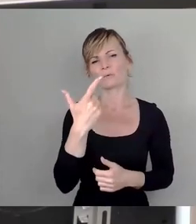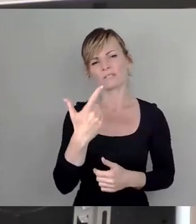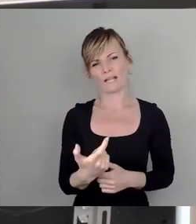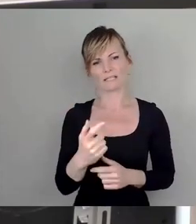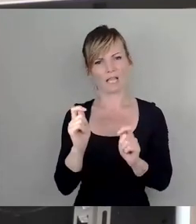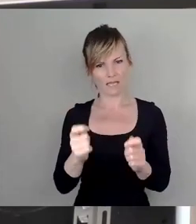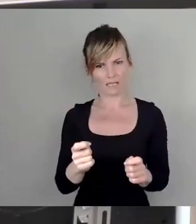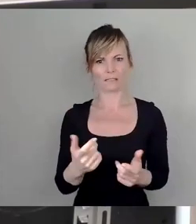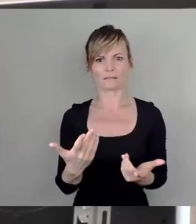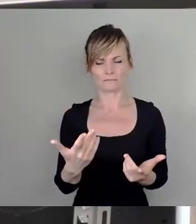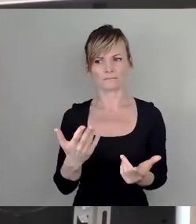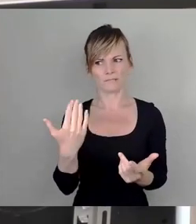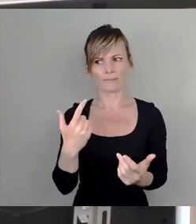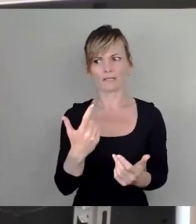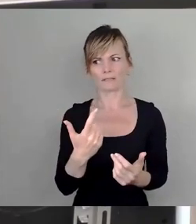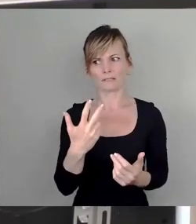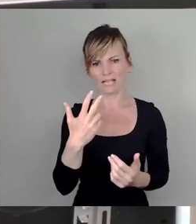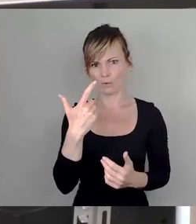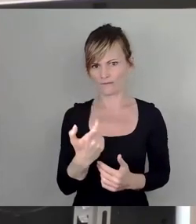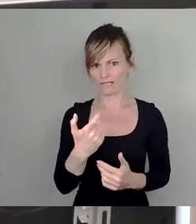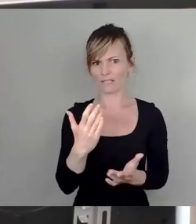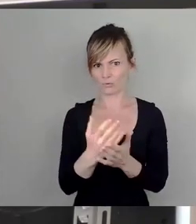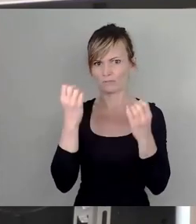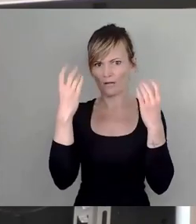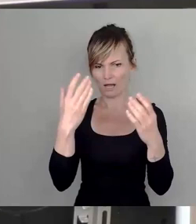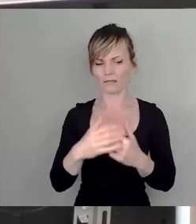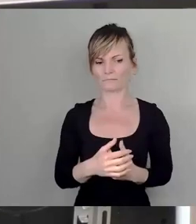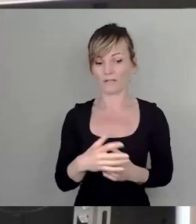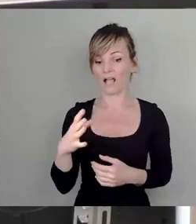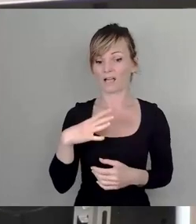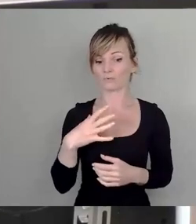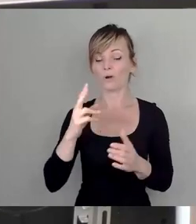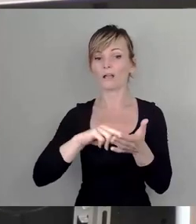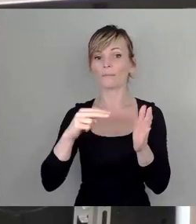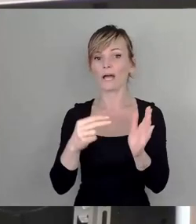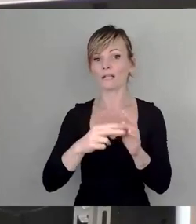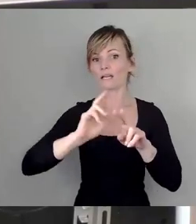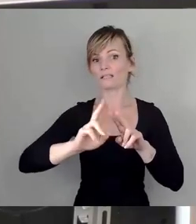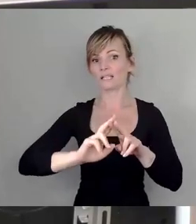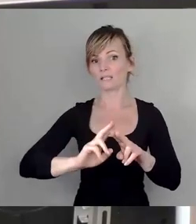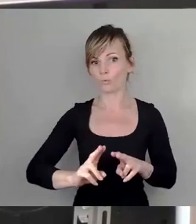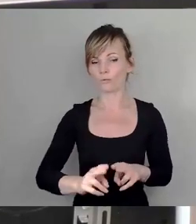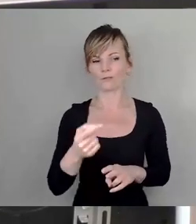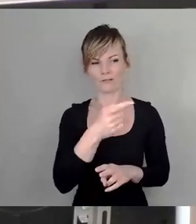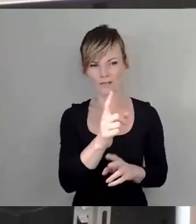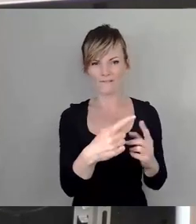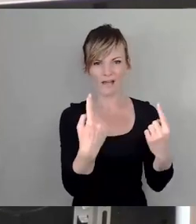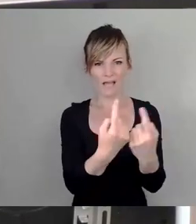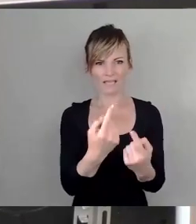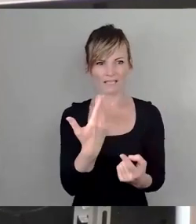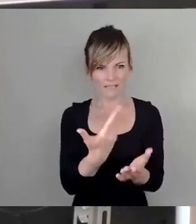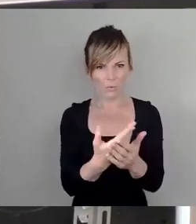bereits klar geworden, dass die aktuellen Sanierungspläne nicht den Anforderungen der Vereine entspricht, die dort